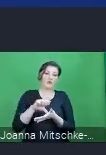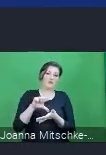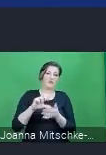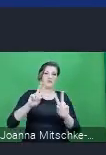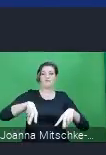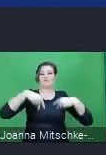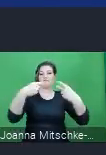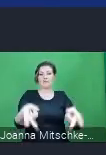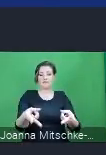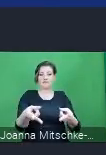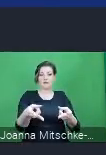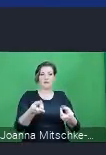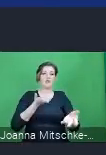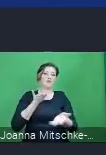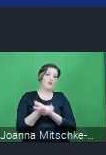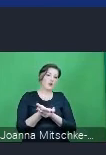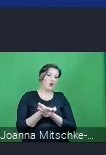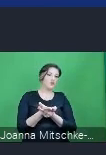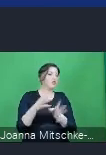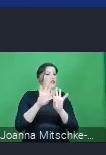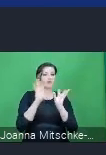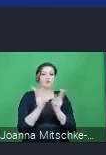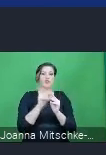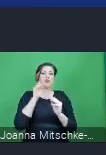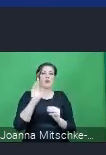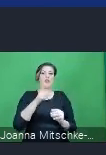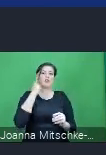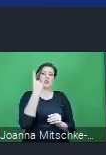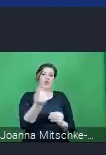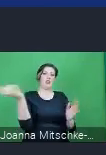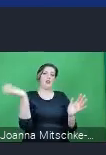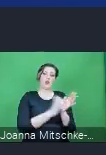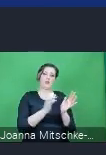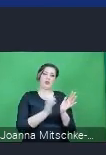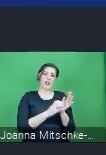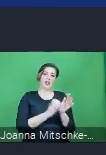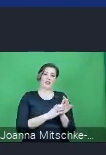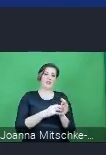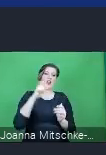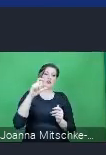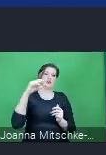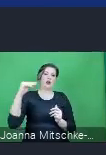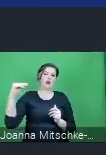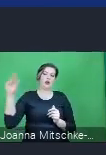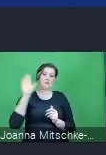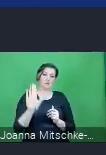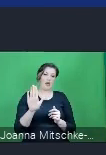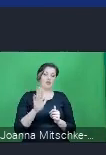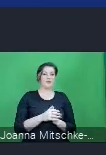cała integracja, to wszystko będzie się zbiegać właśnie i wszystko będzie się przetwarzać w jednym systemie